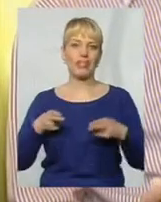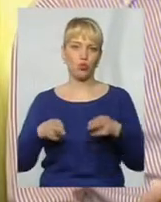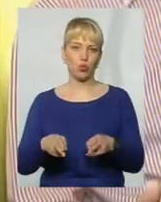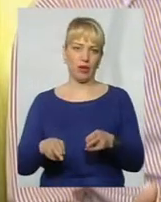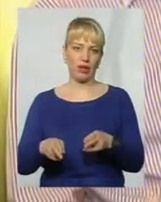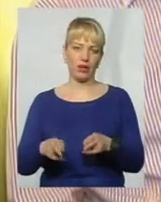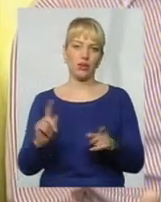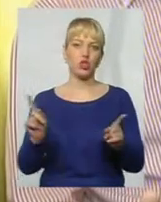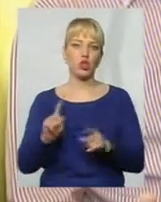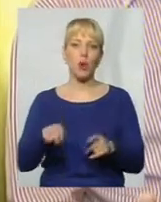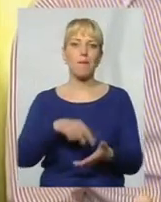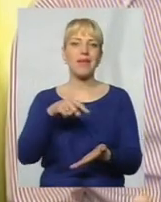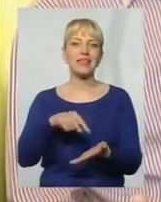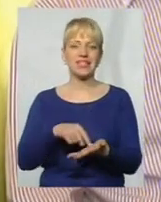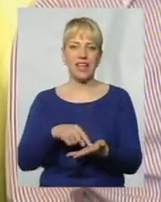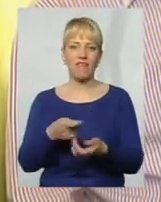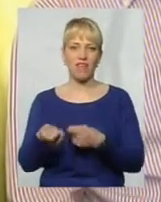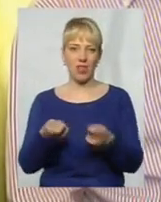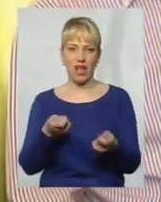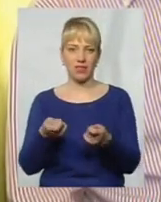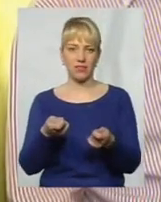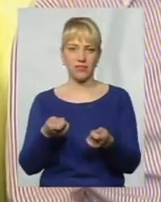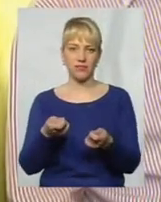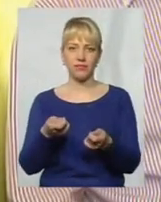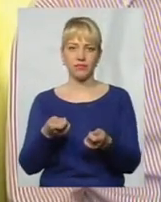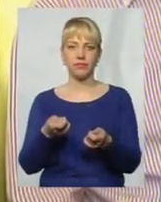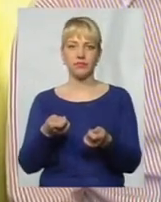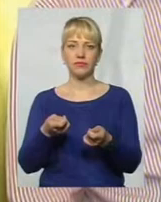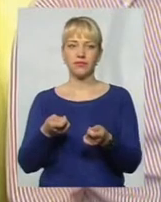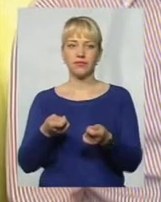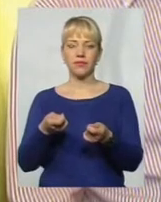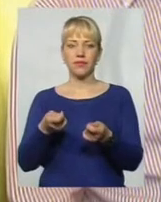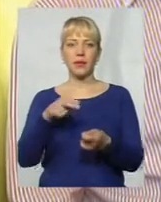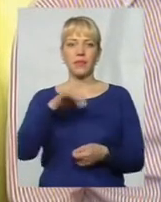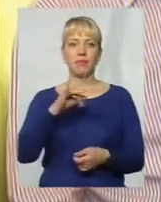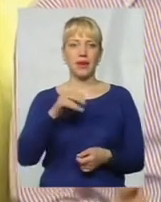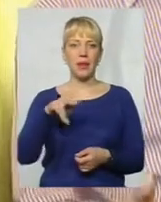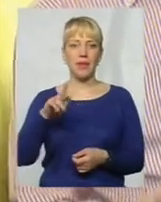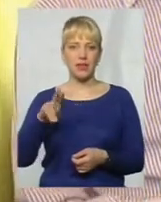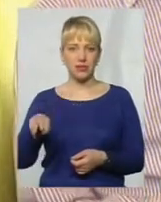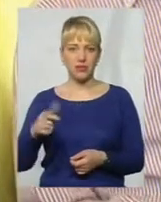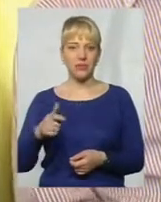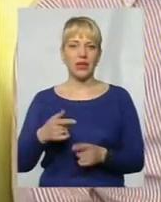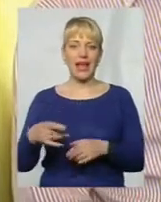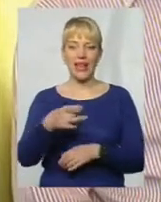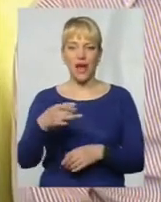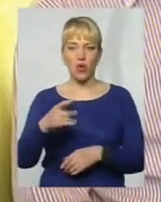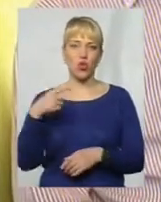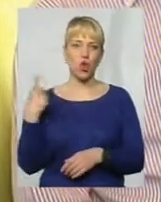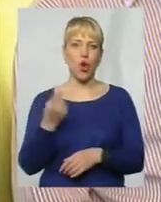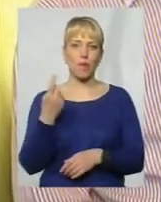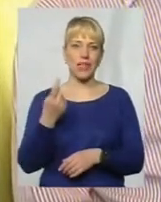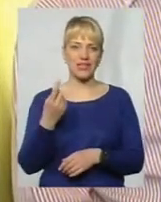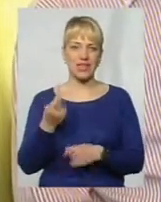що місцева влада і в Припяті, і районна, і обласна